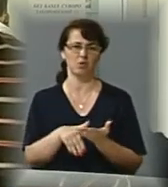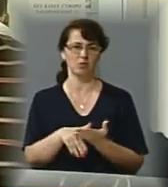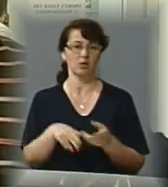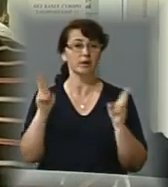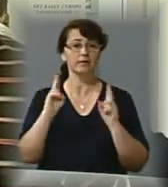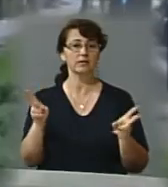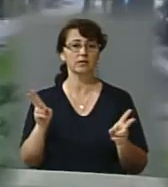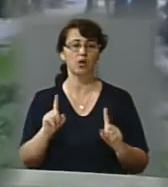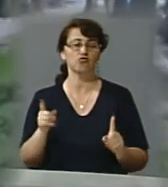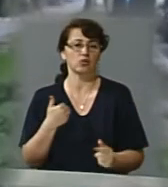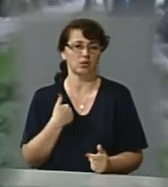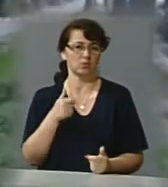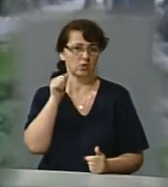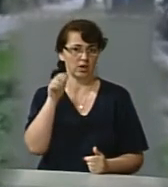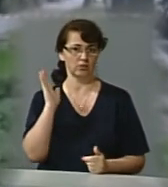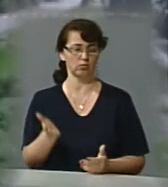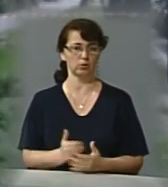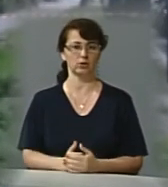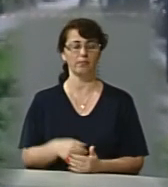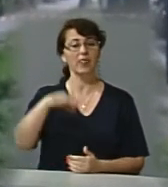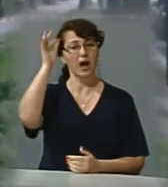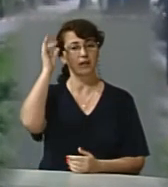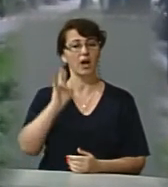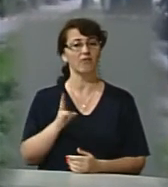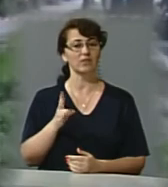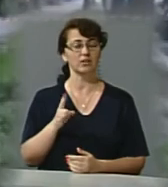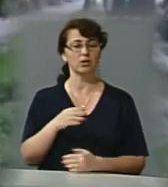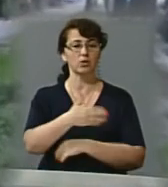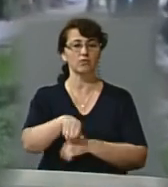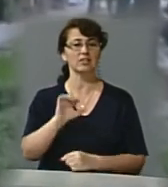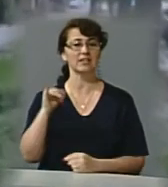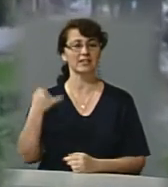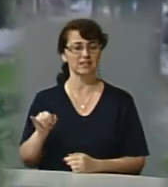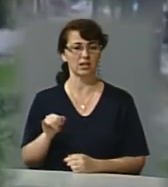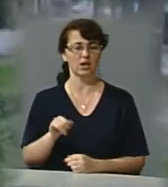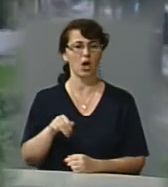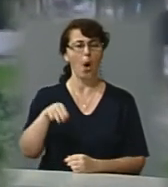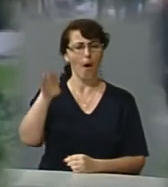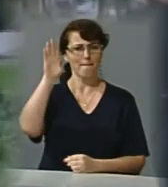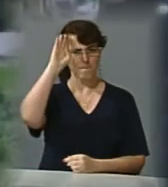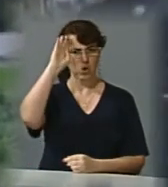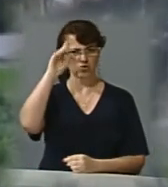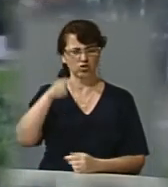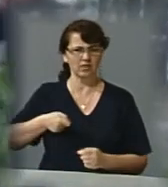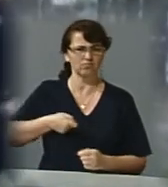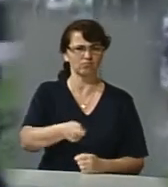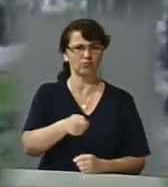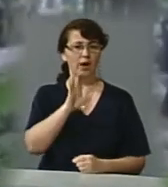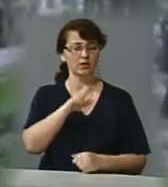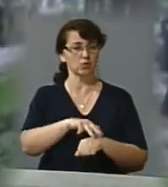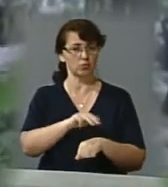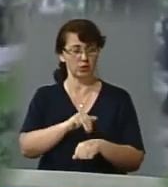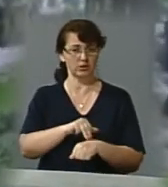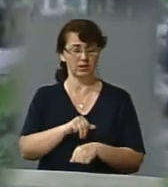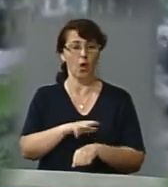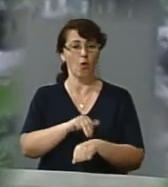зі мною завтра стануться. Нагадаю, в неділю на вулиці Стрийській чоловік підрізав жінку поліцейську, як повідомляють у пресслужбі обласного